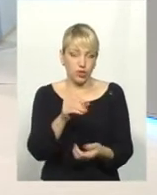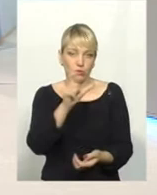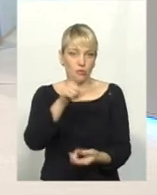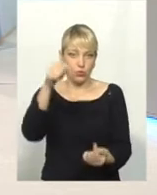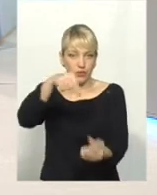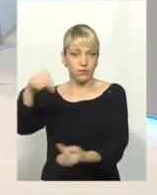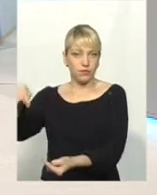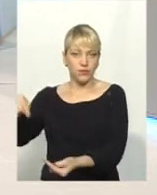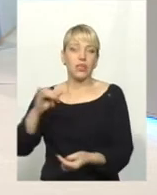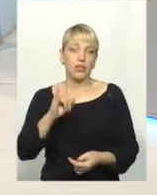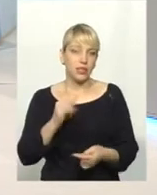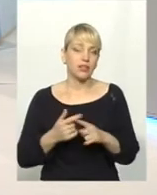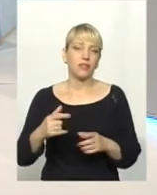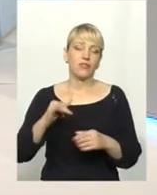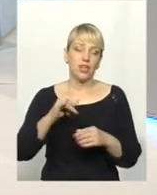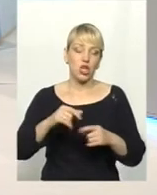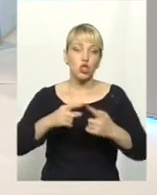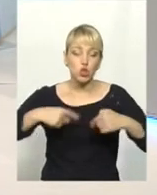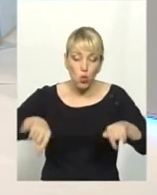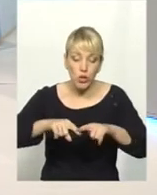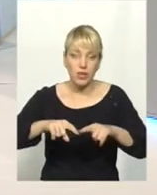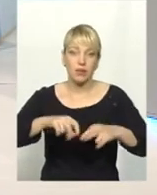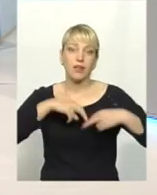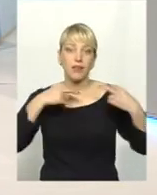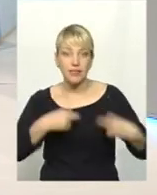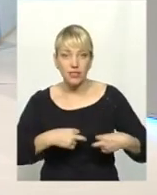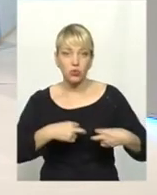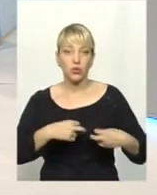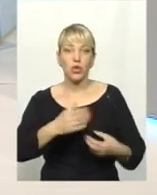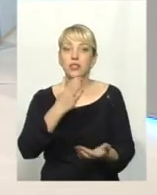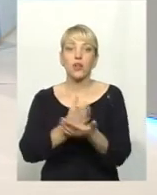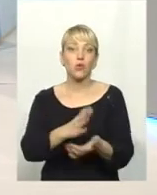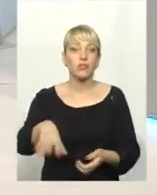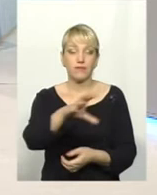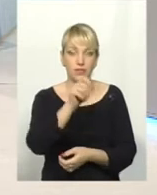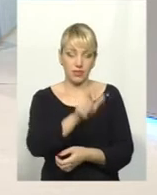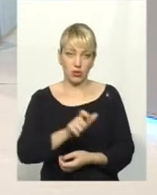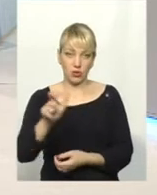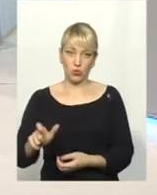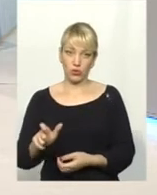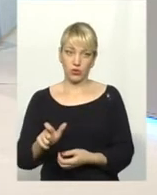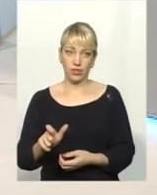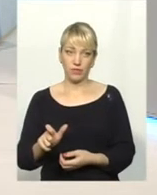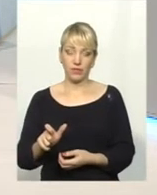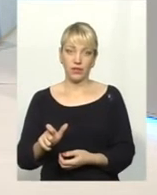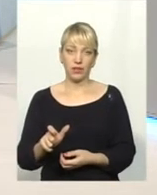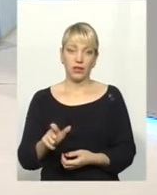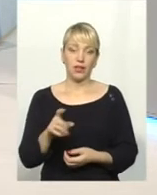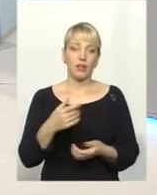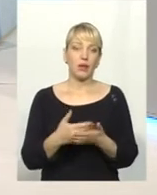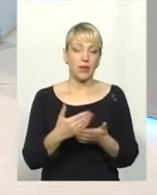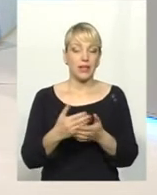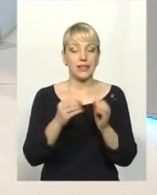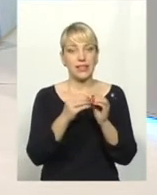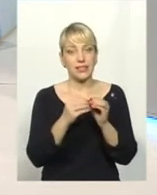Тому і в зоні ризику знаходяться всі люди. Була нарада років 8-10 тому